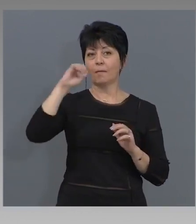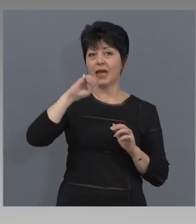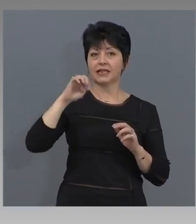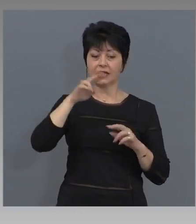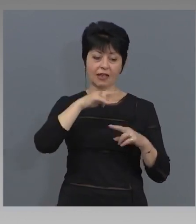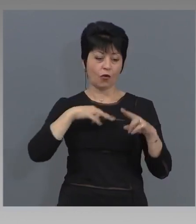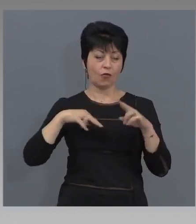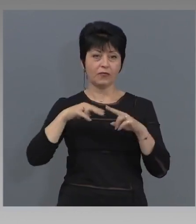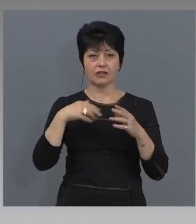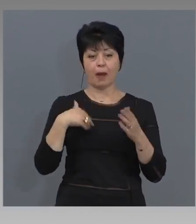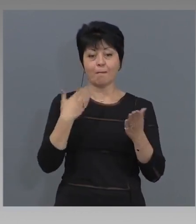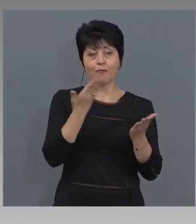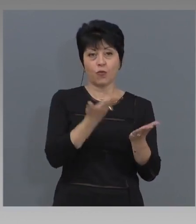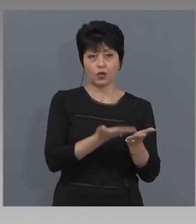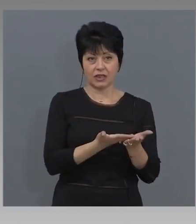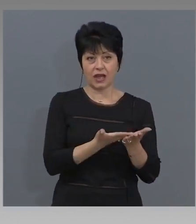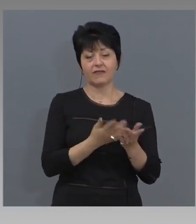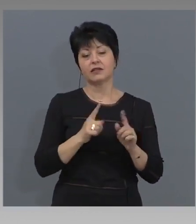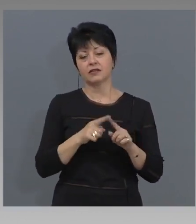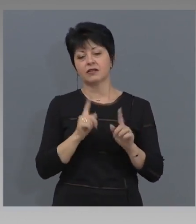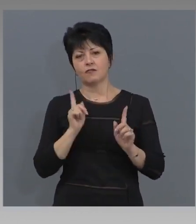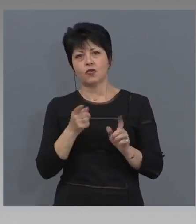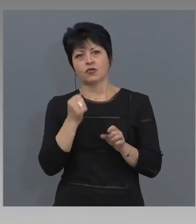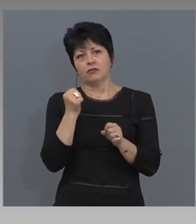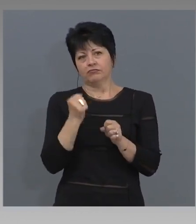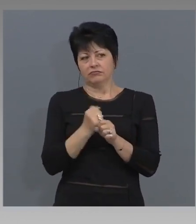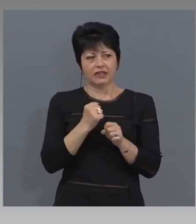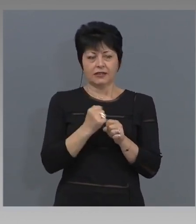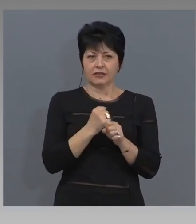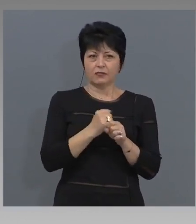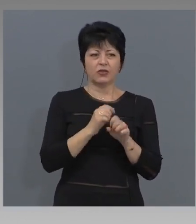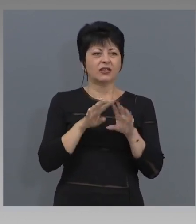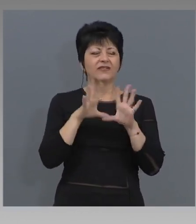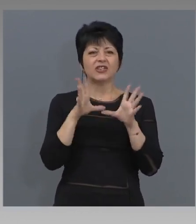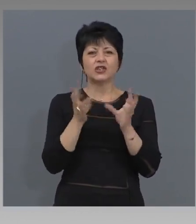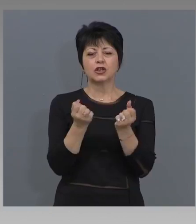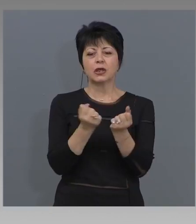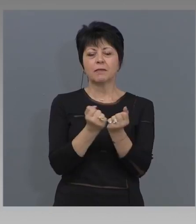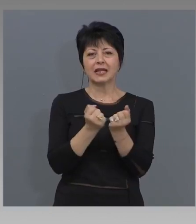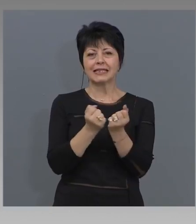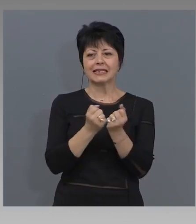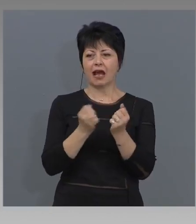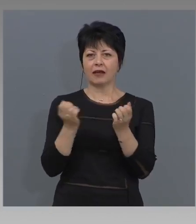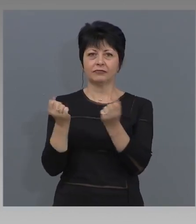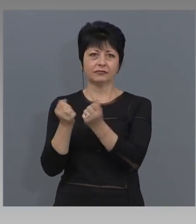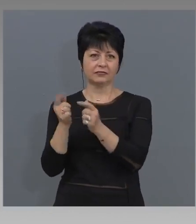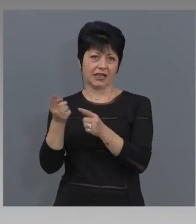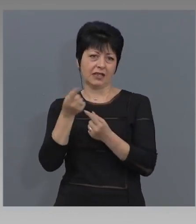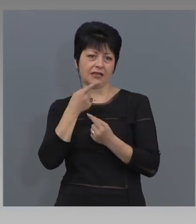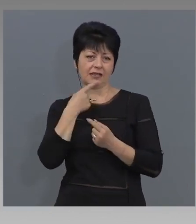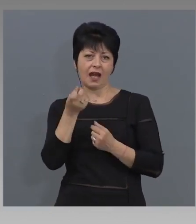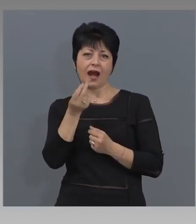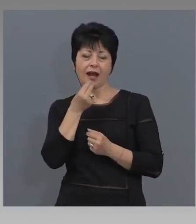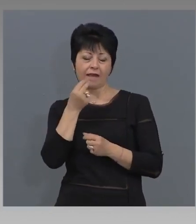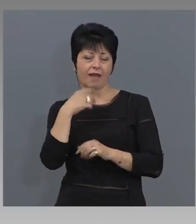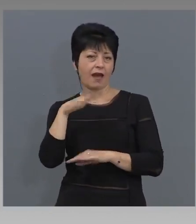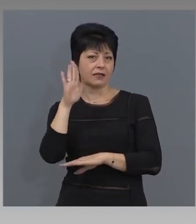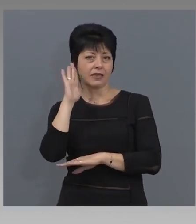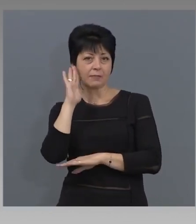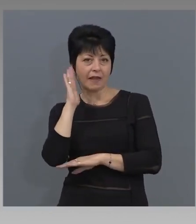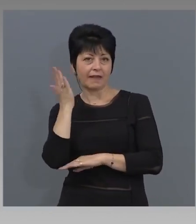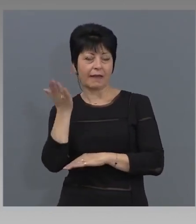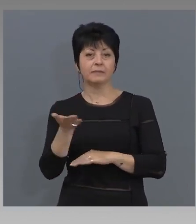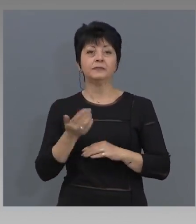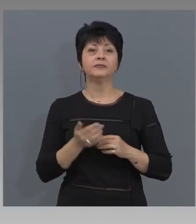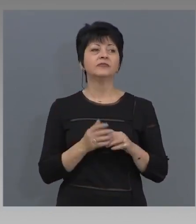да оперират абсолютно всички места за настаняване и хранене и съответно да възобновиме